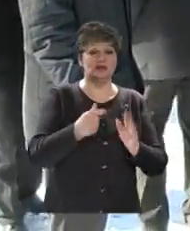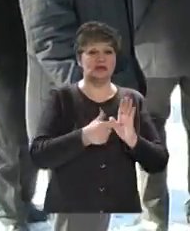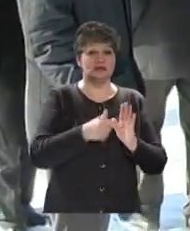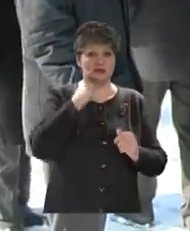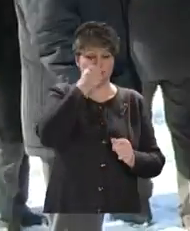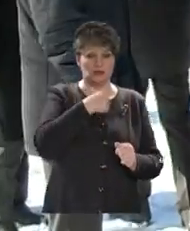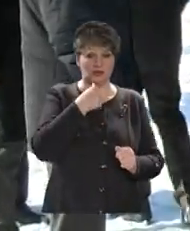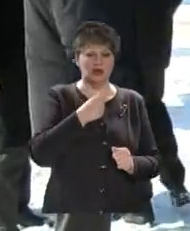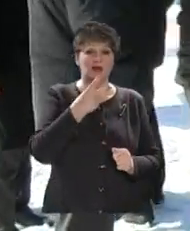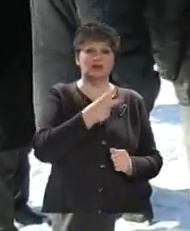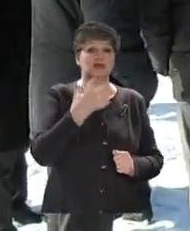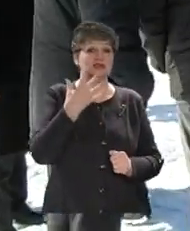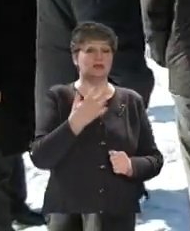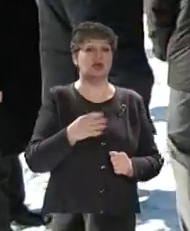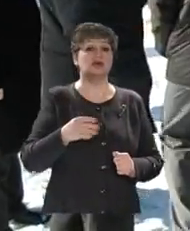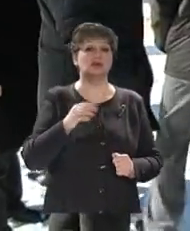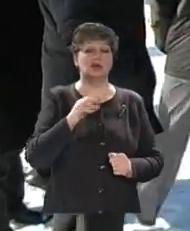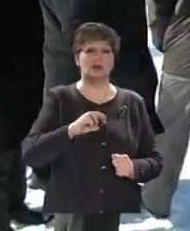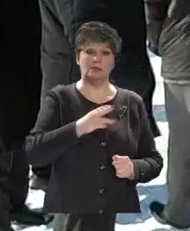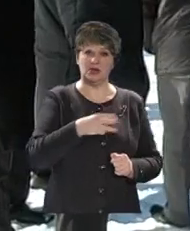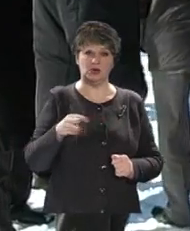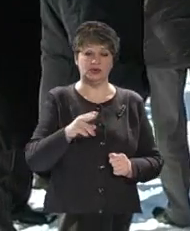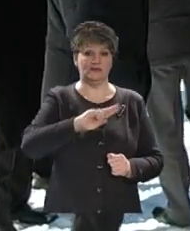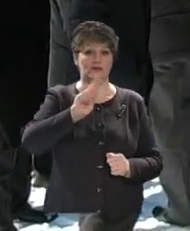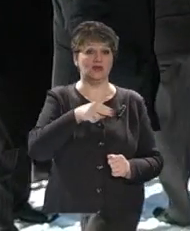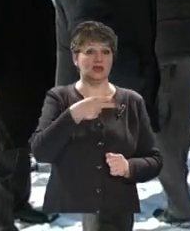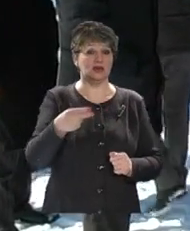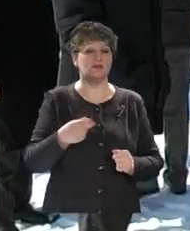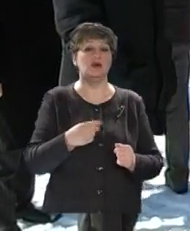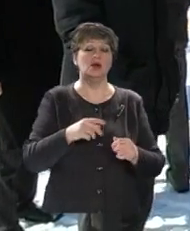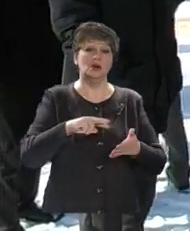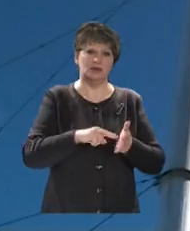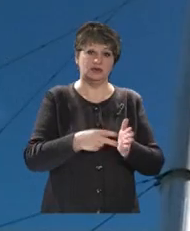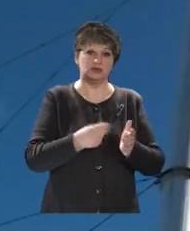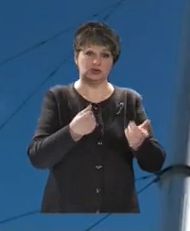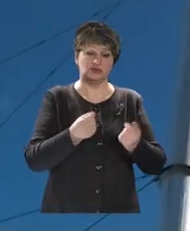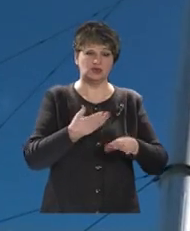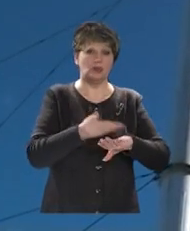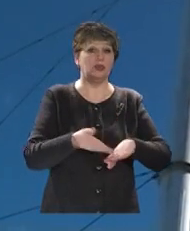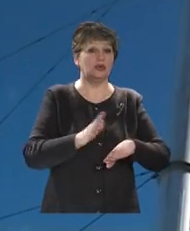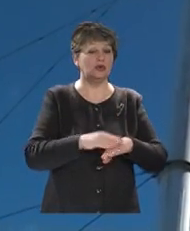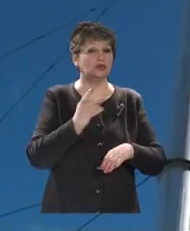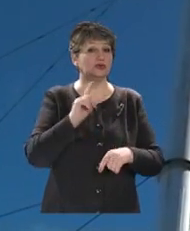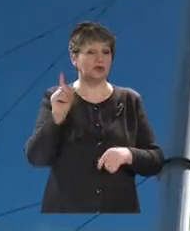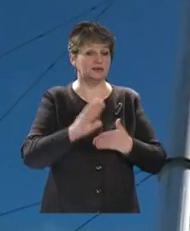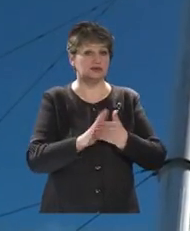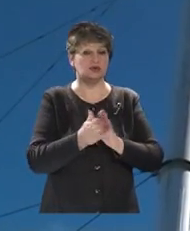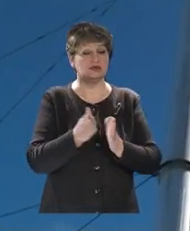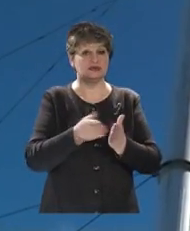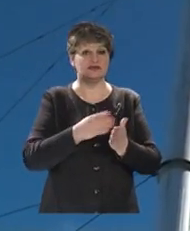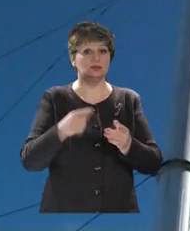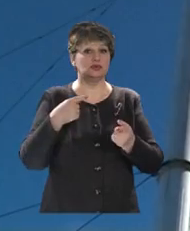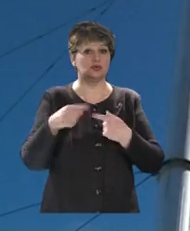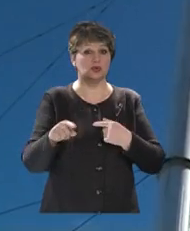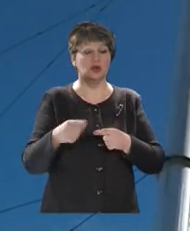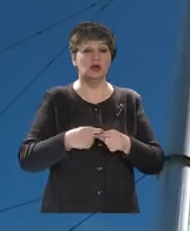Значно більше, 25 мільйонів євро планують залучити на свою реконструкцію у Полтаві. Там і ситуація, інша, зазначає голова облради